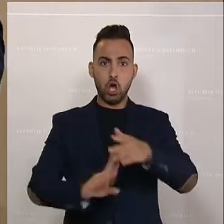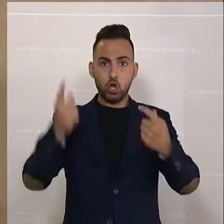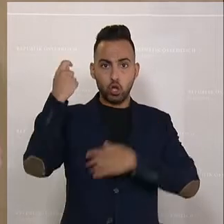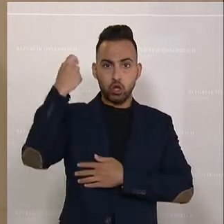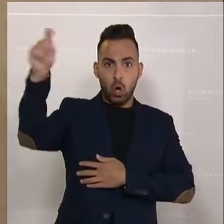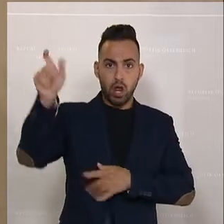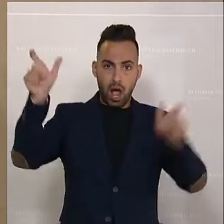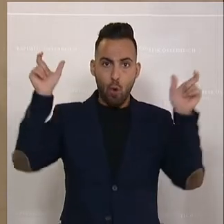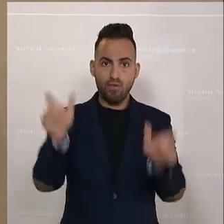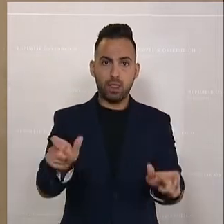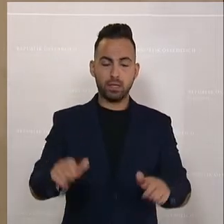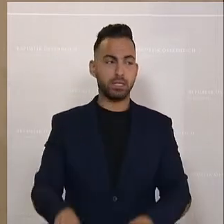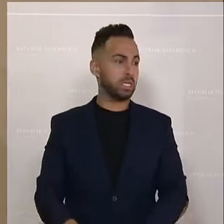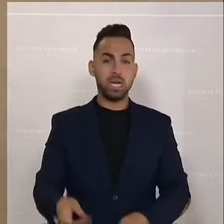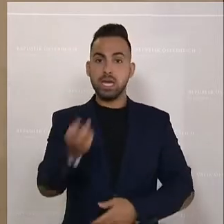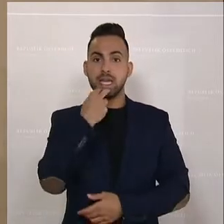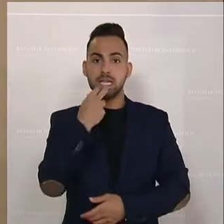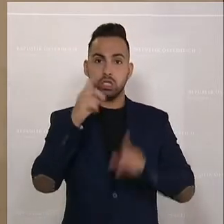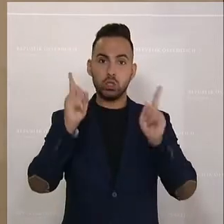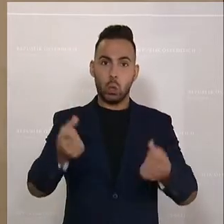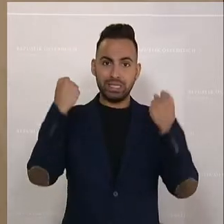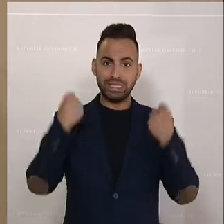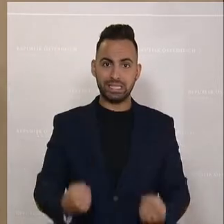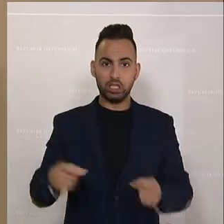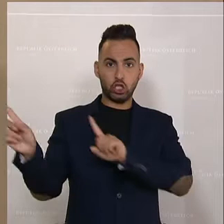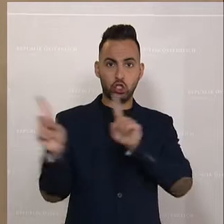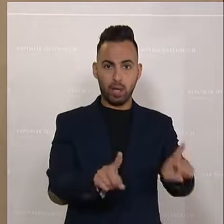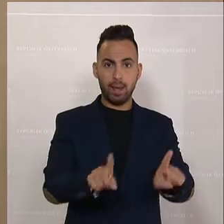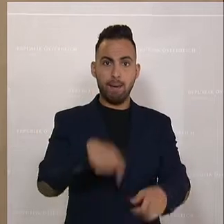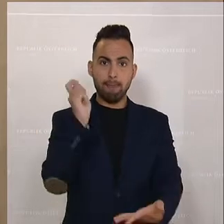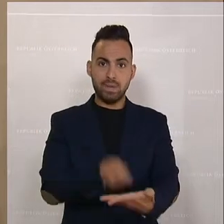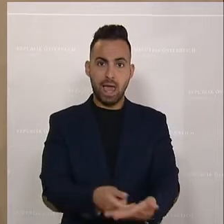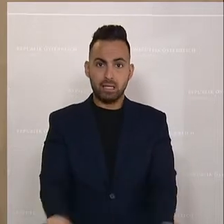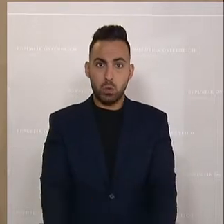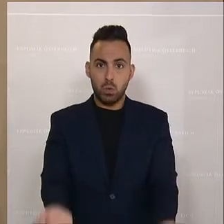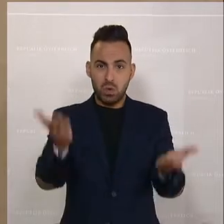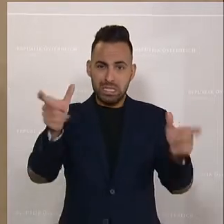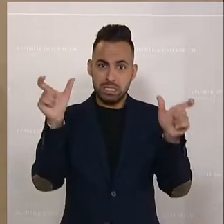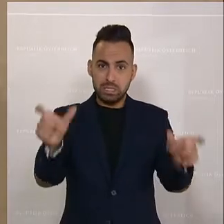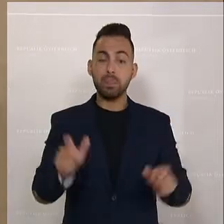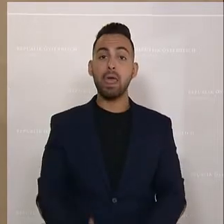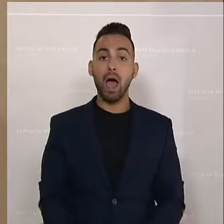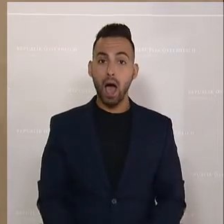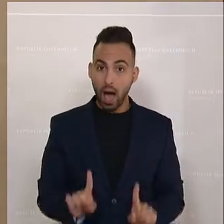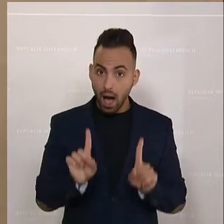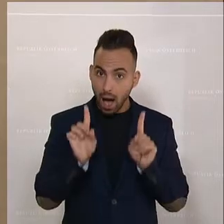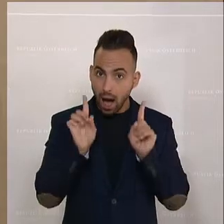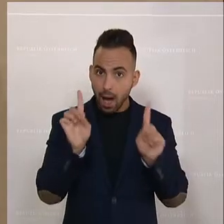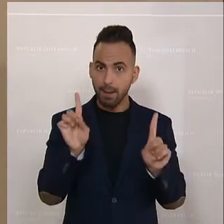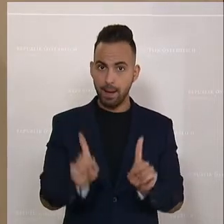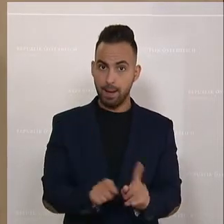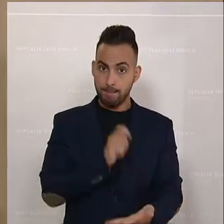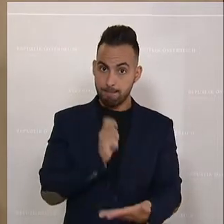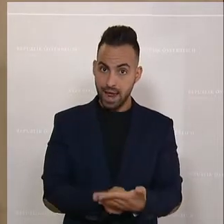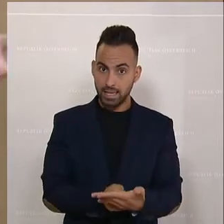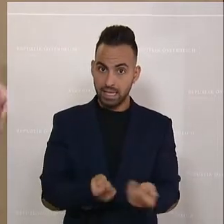Schauen wir doch bitte, dass wir Energie, sicherstellen, die Energiepreise nicht weiter steigen. Und Preisregelungen oder Preisregulierungen, ja,